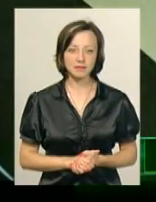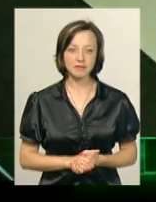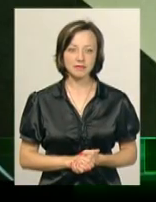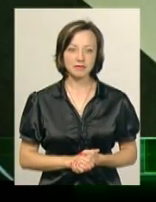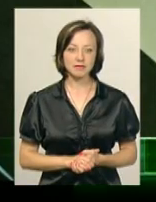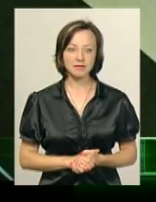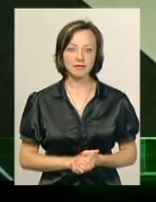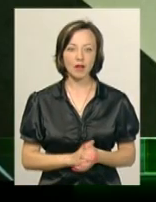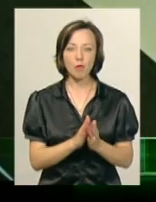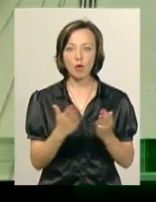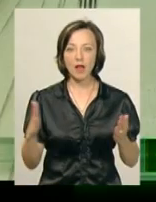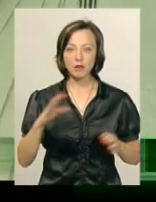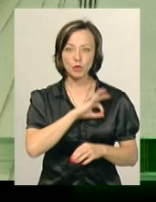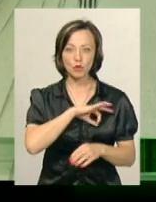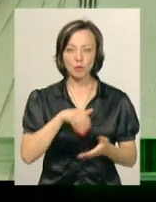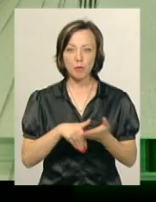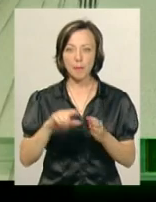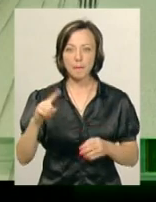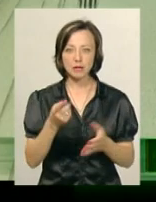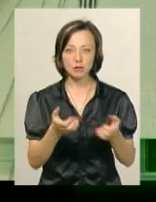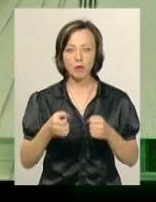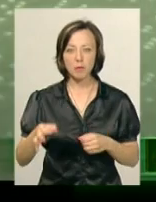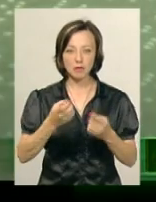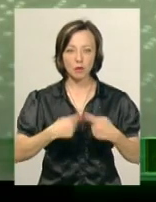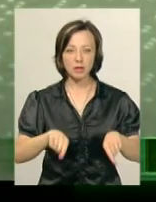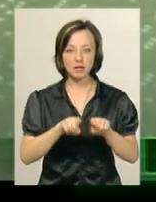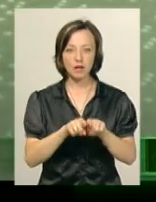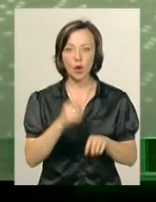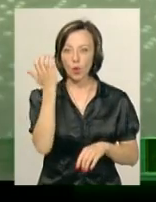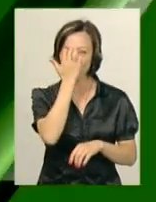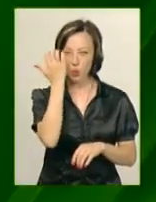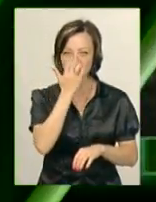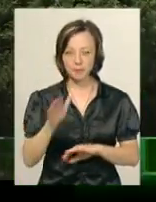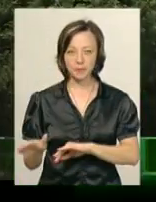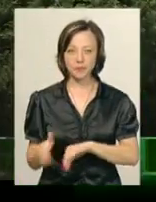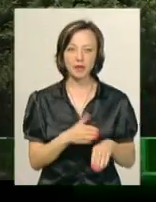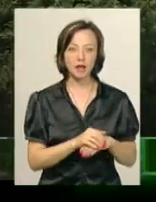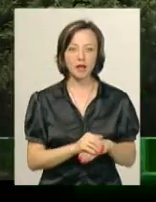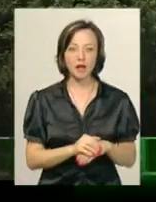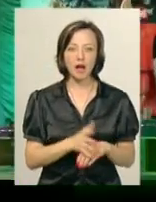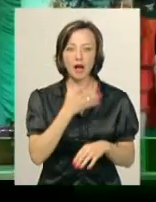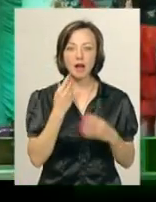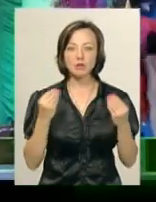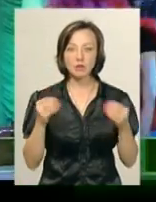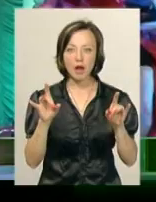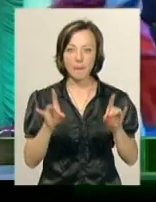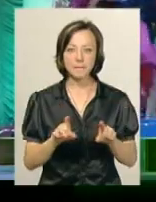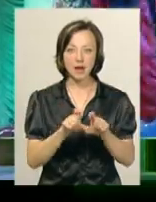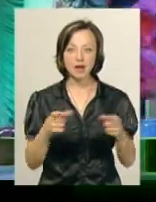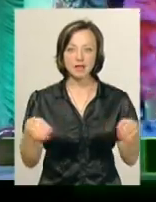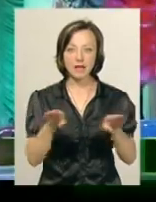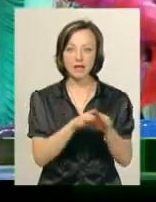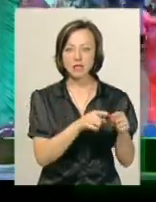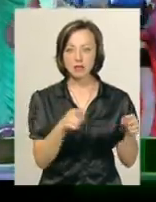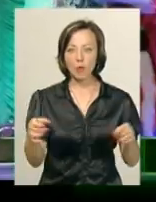Буклети про правову допомогу вперше отримала обласна організація УТОС. Красуні кабаре закриють цьогорічний сезон в